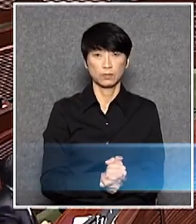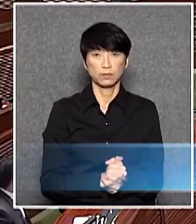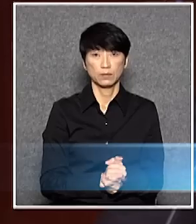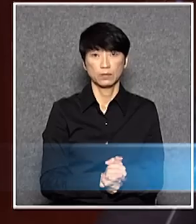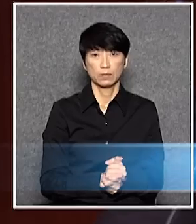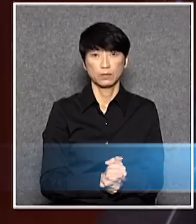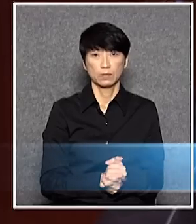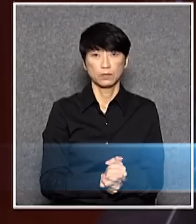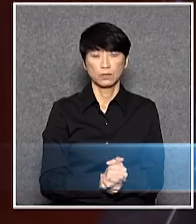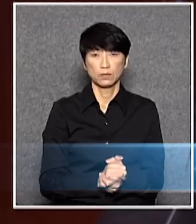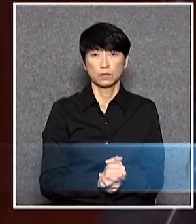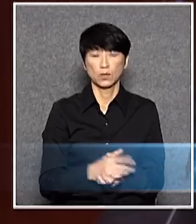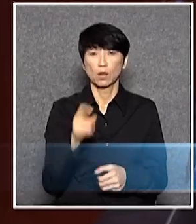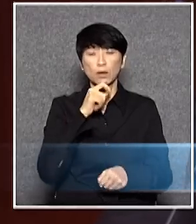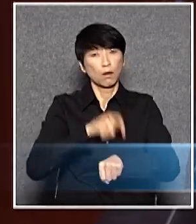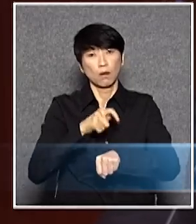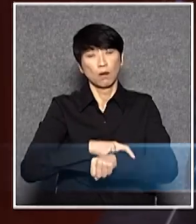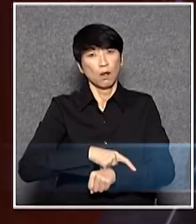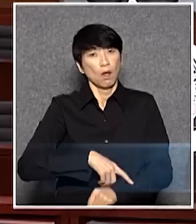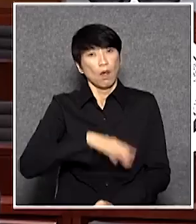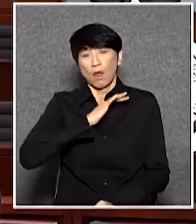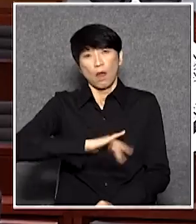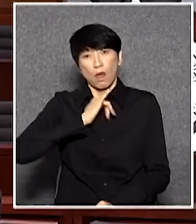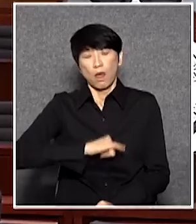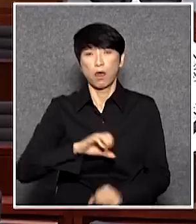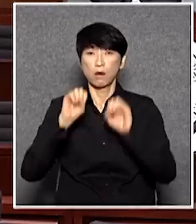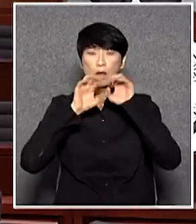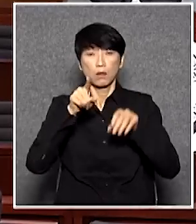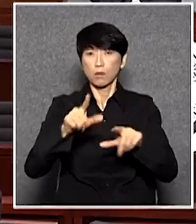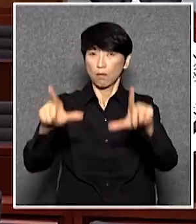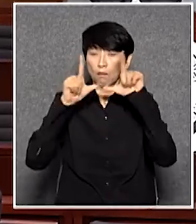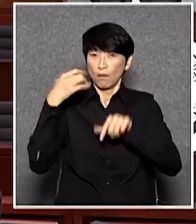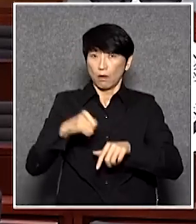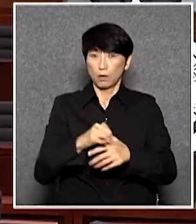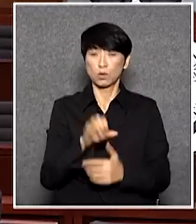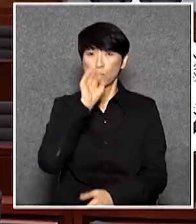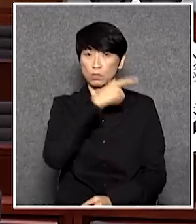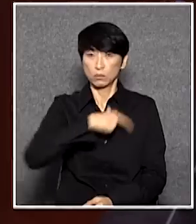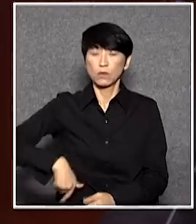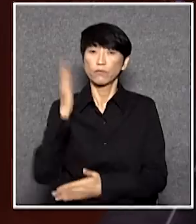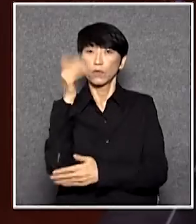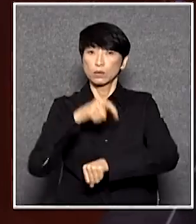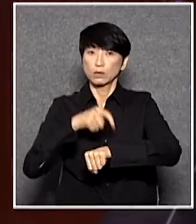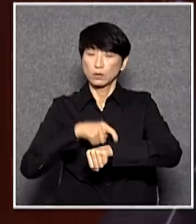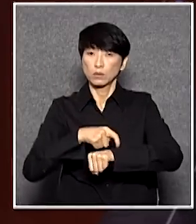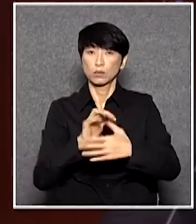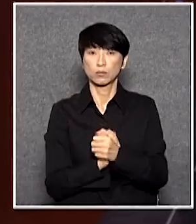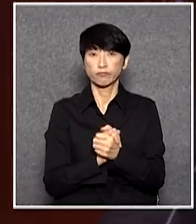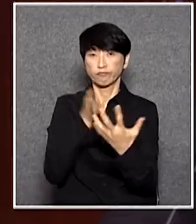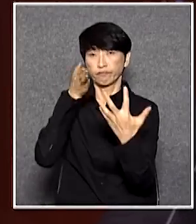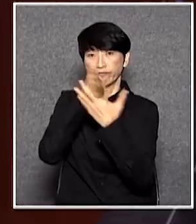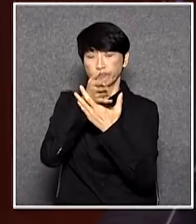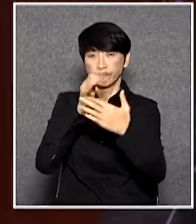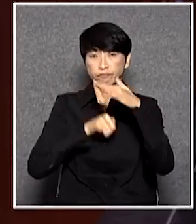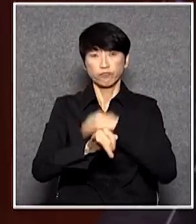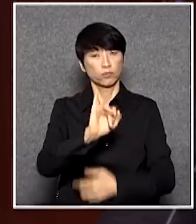請你提出你的答有時候真的忍不住叫聽到這樣的答案我提醒議員發言的時候不得冒犯行政長官